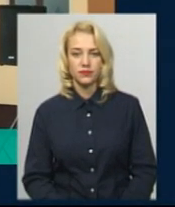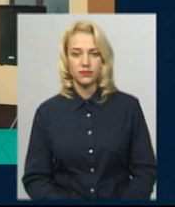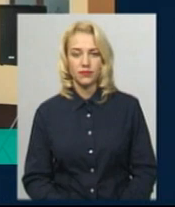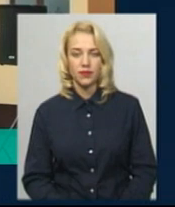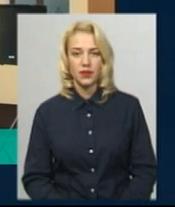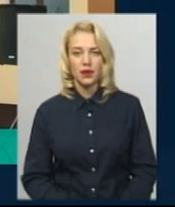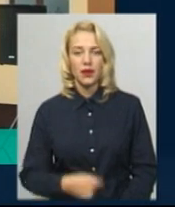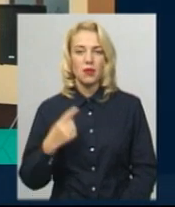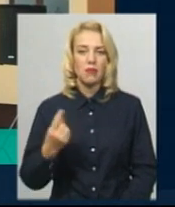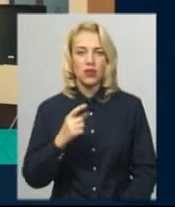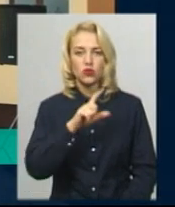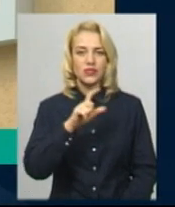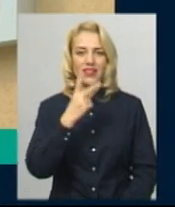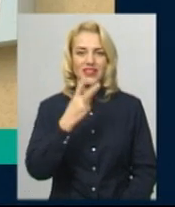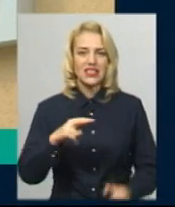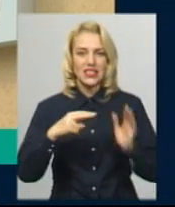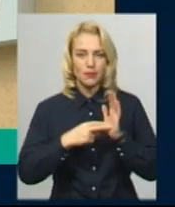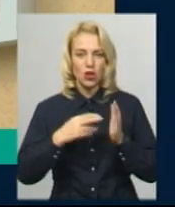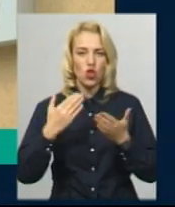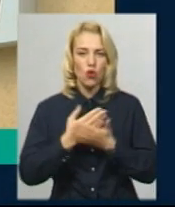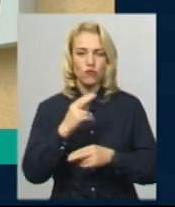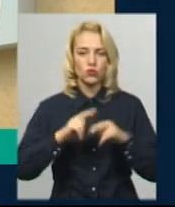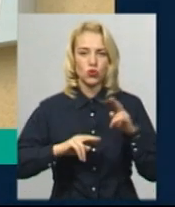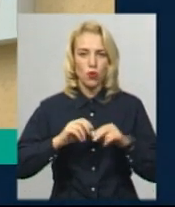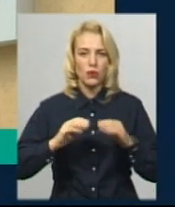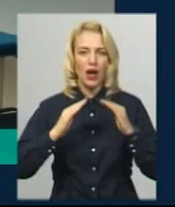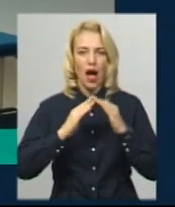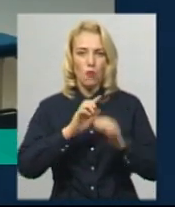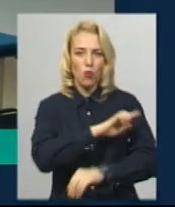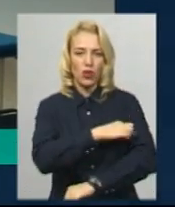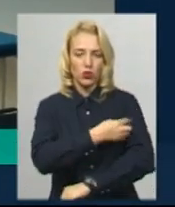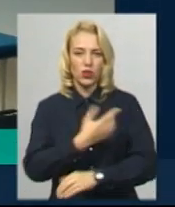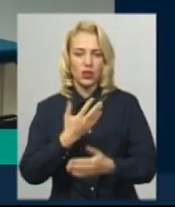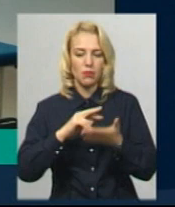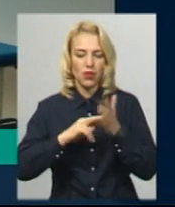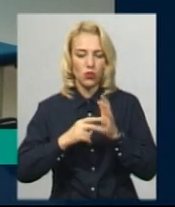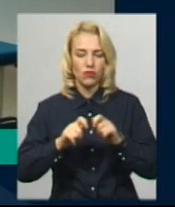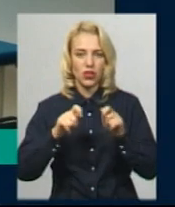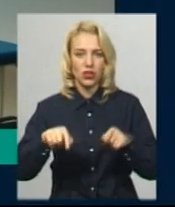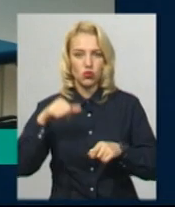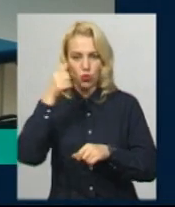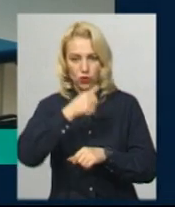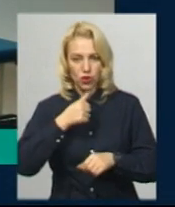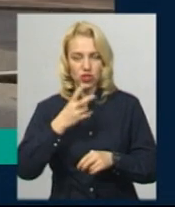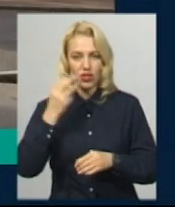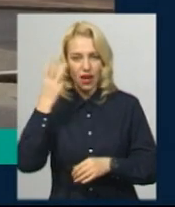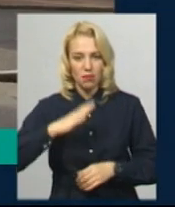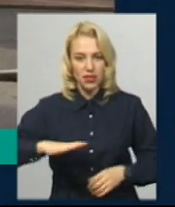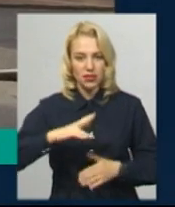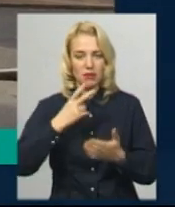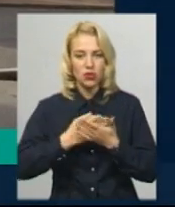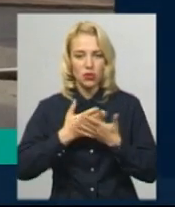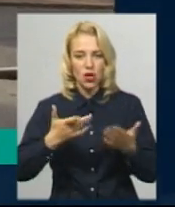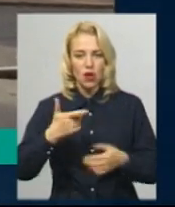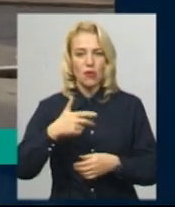Першу із 27 новозбудованих амбулаторій, які планують відкрити цьогоріч на Хмельниччині, презентували в Городоцькому районі. Акція до